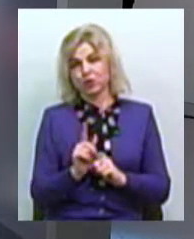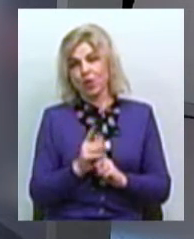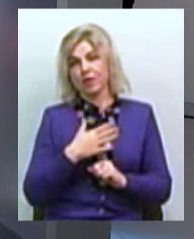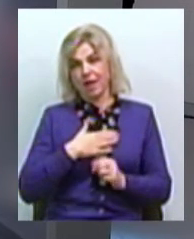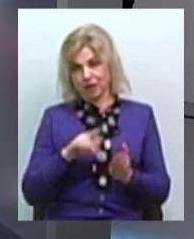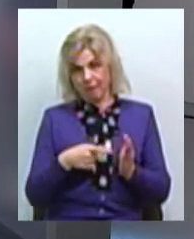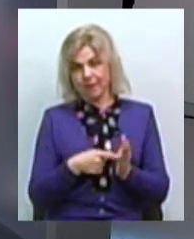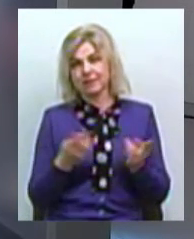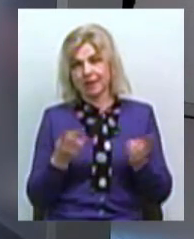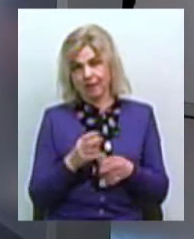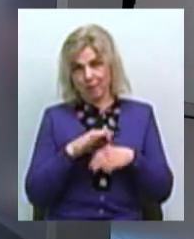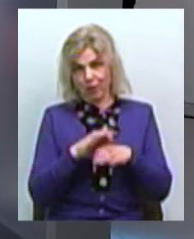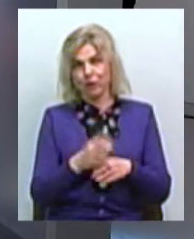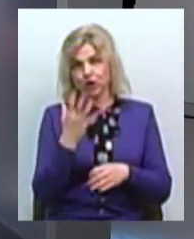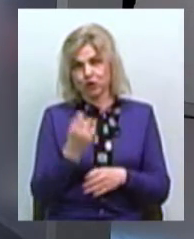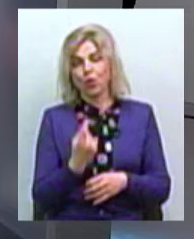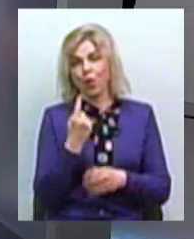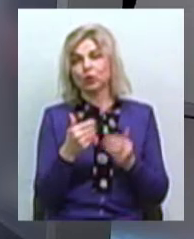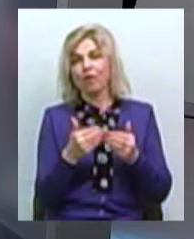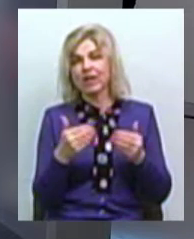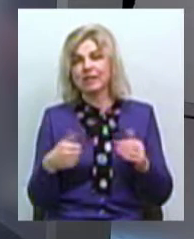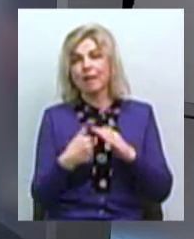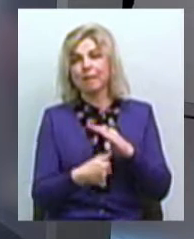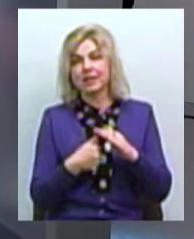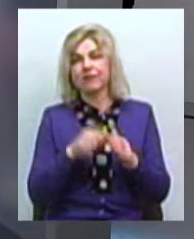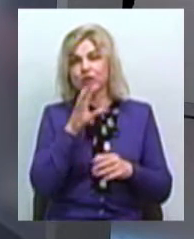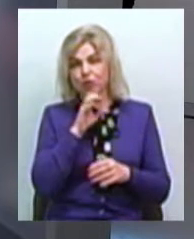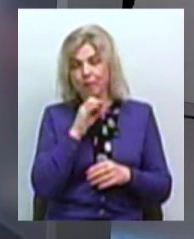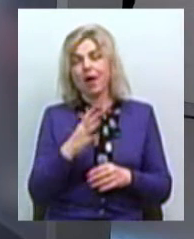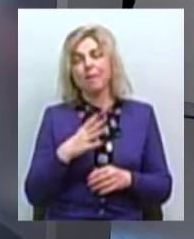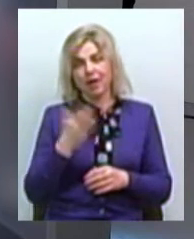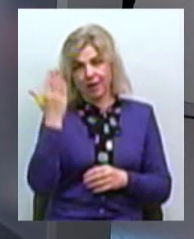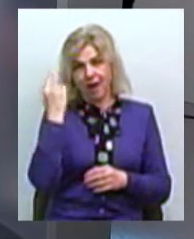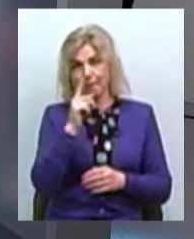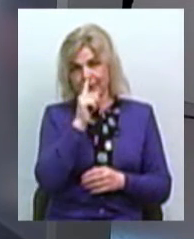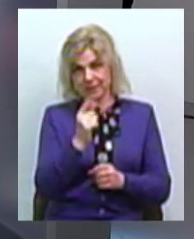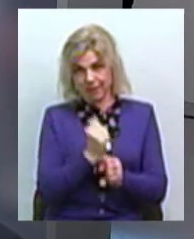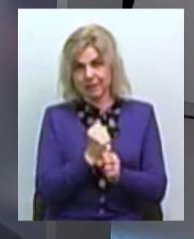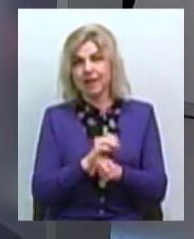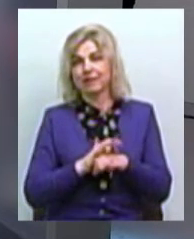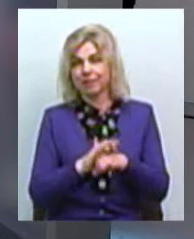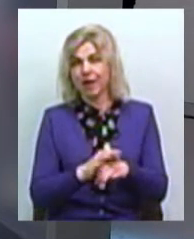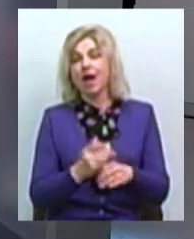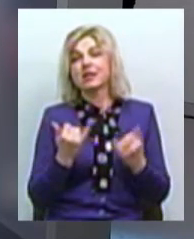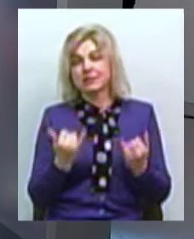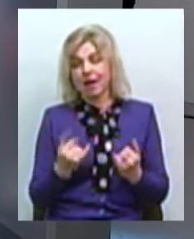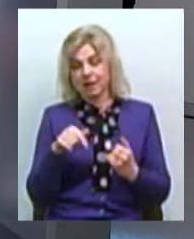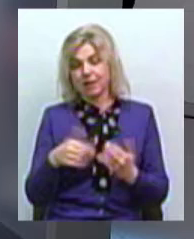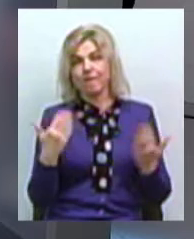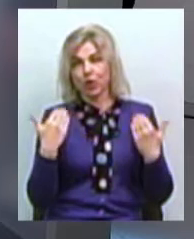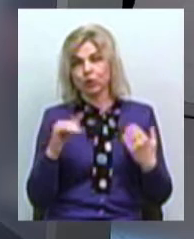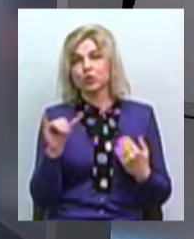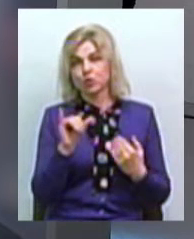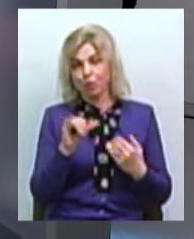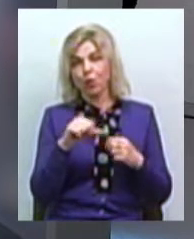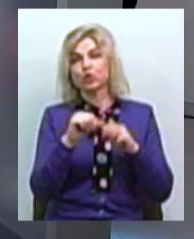нашому місті треба проводити ще одну виставку безпритульних тварин, яку ми вже одного разу робили місяць І от зараз на цих вихідних у суботу 16